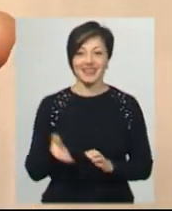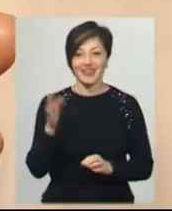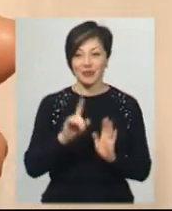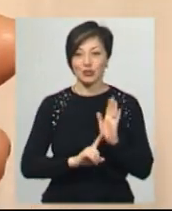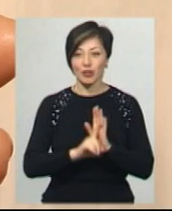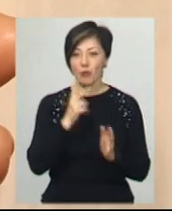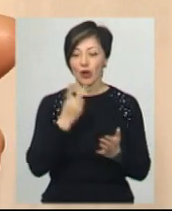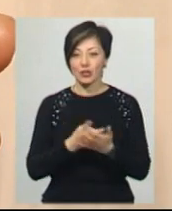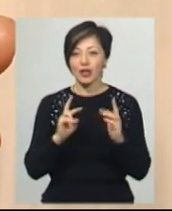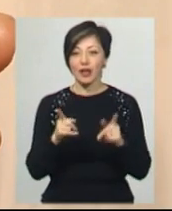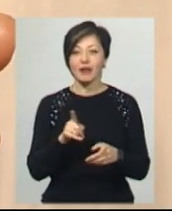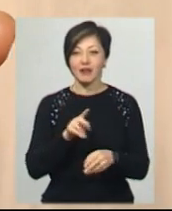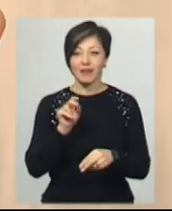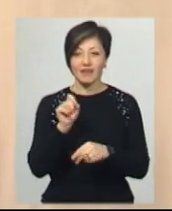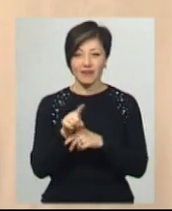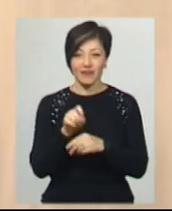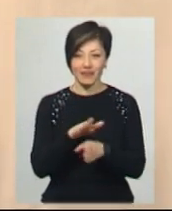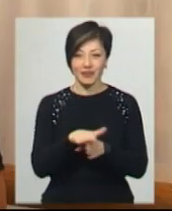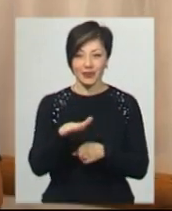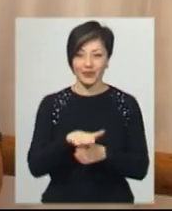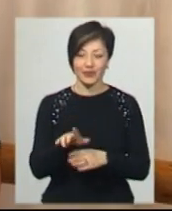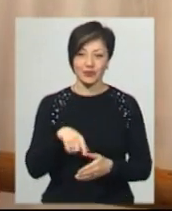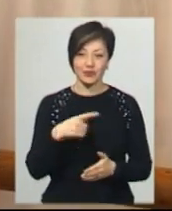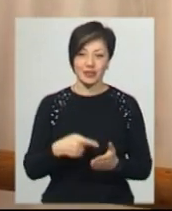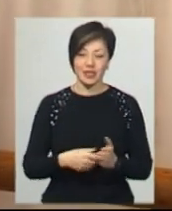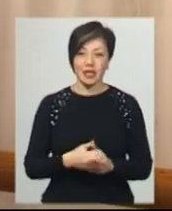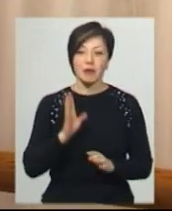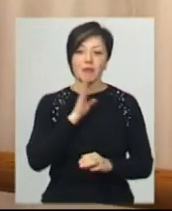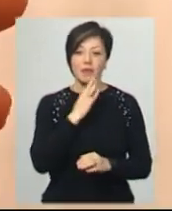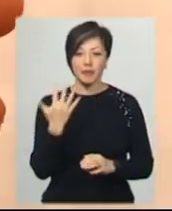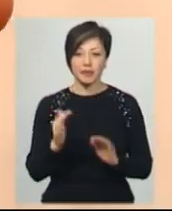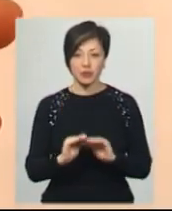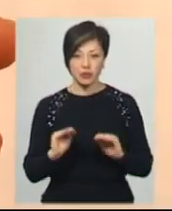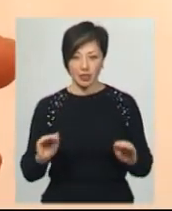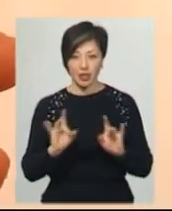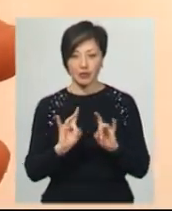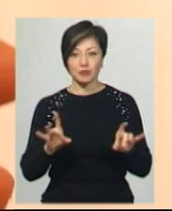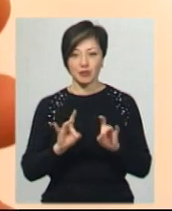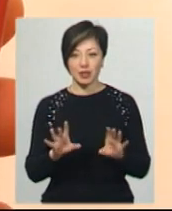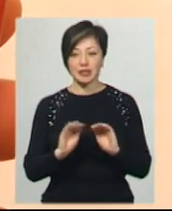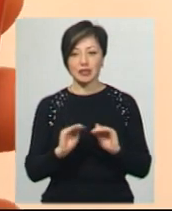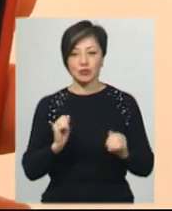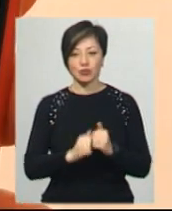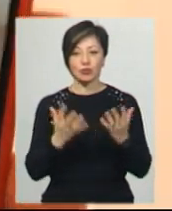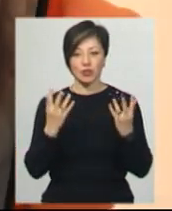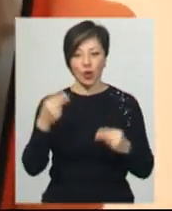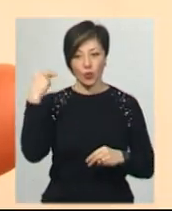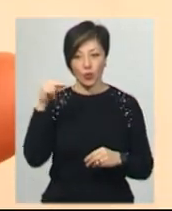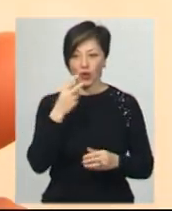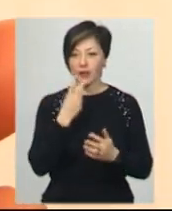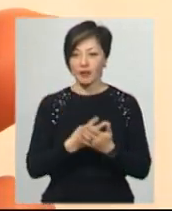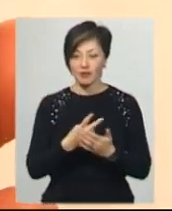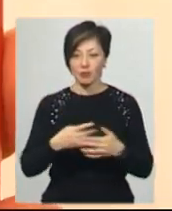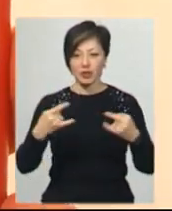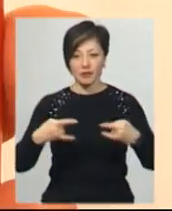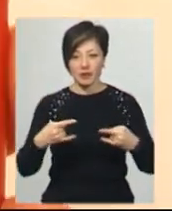починайте, покажіть, як ви робите вправи. Мама п'ятьох дітей Олена Тертична розповідає, школярі щодня робять уроки, дивляться їх